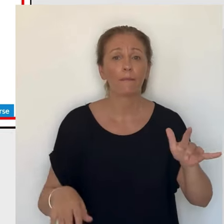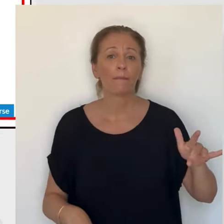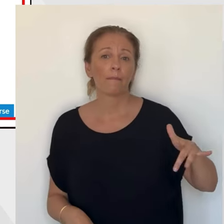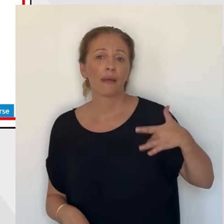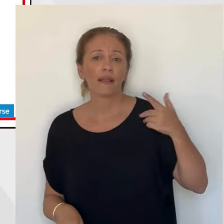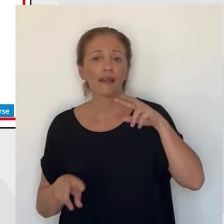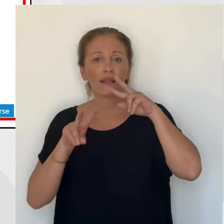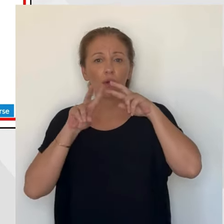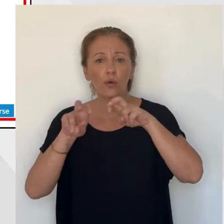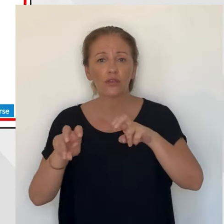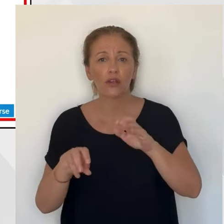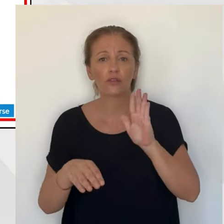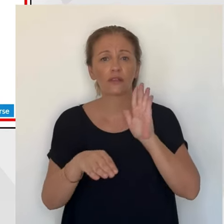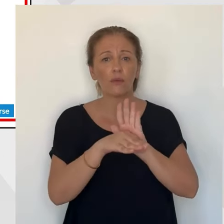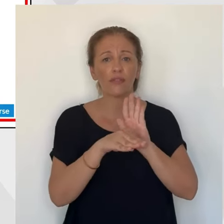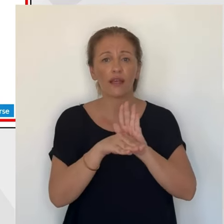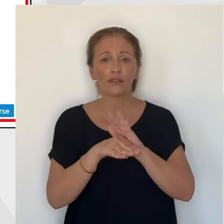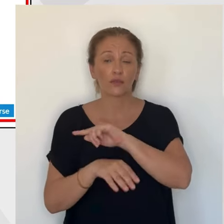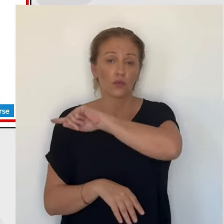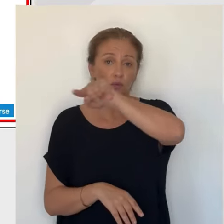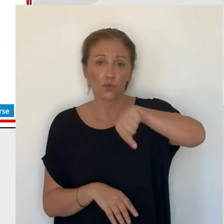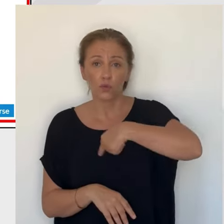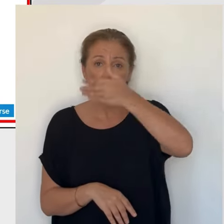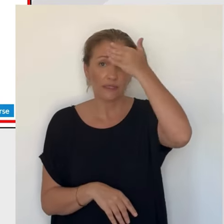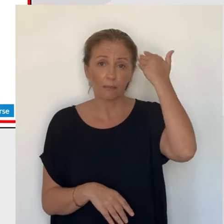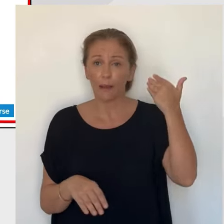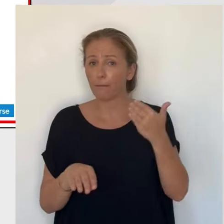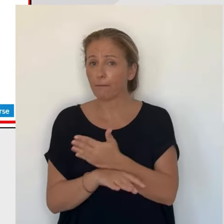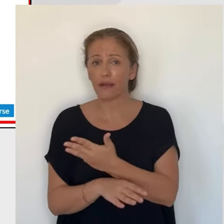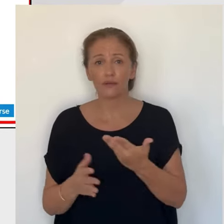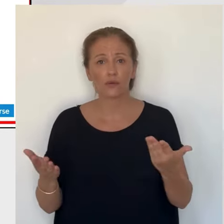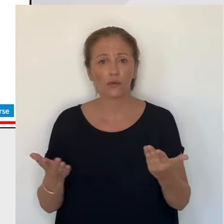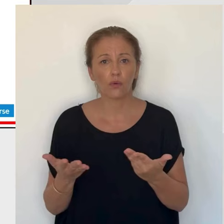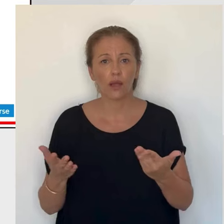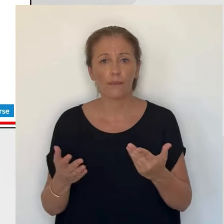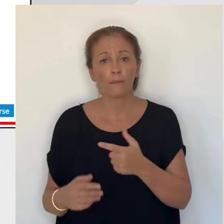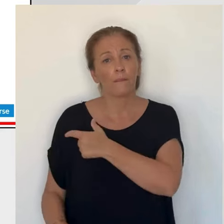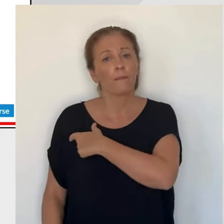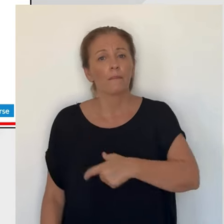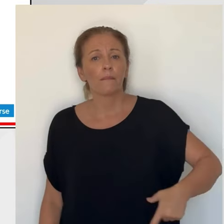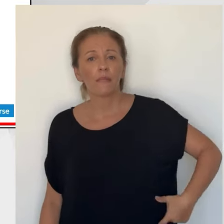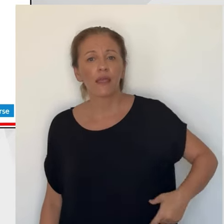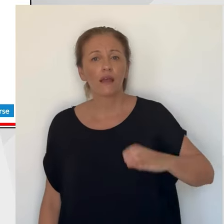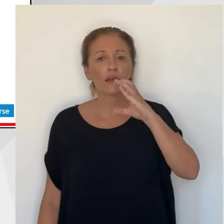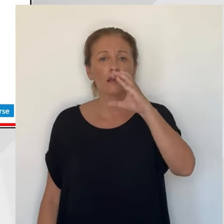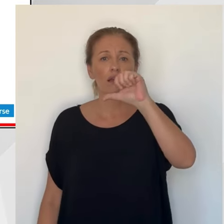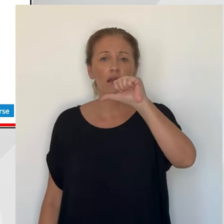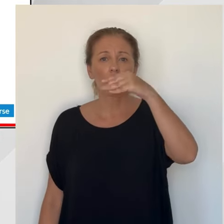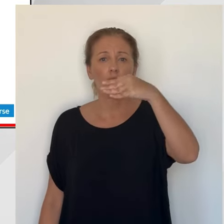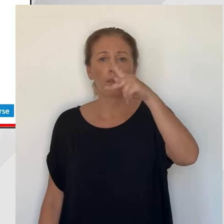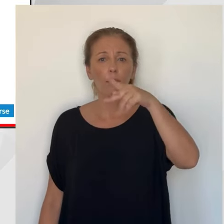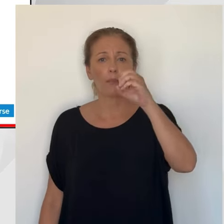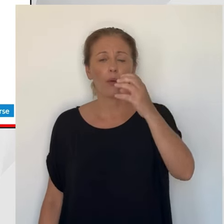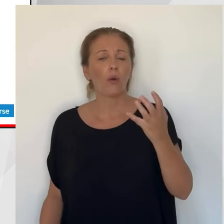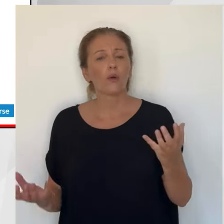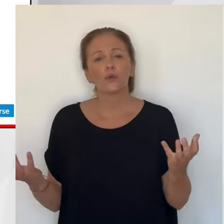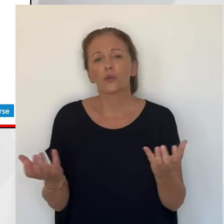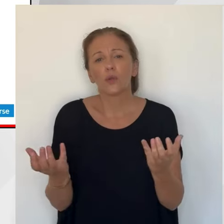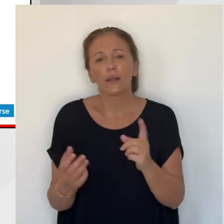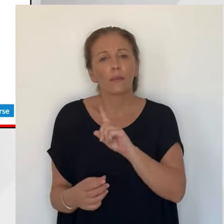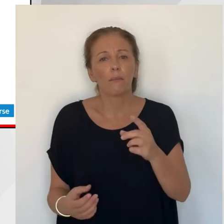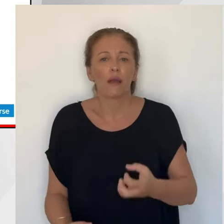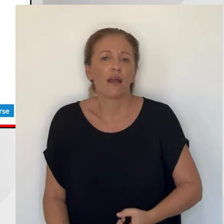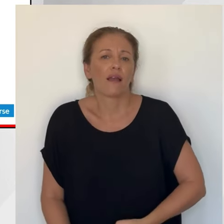témoins émanant de la gendarmerie avait été partagé des centaines de fois en quelques heures. Ces derniers jours, de nombreuses